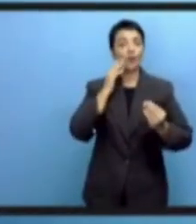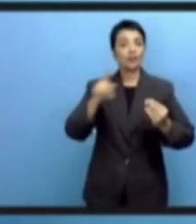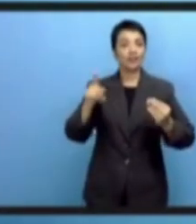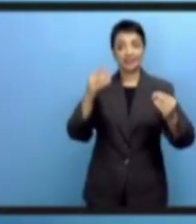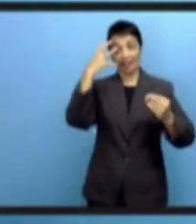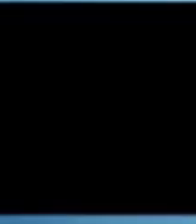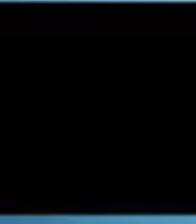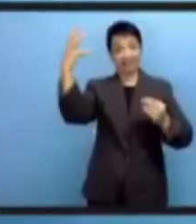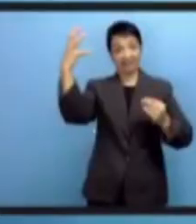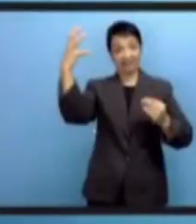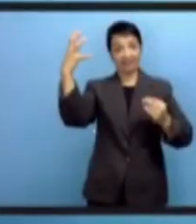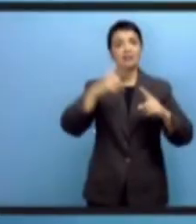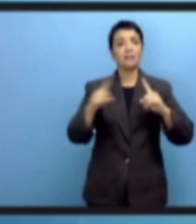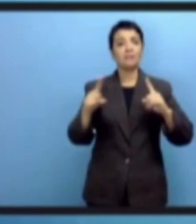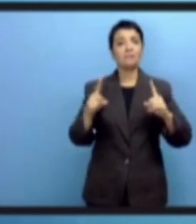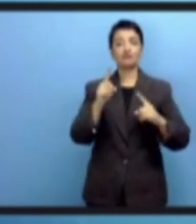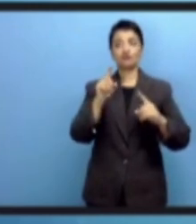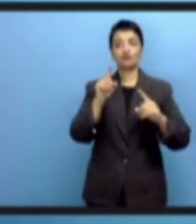внедряться.